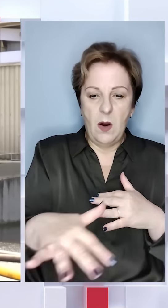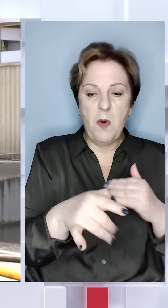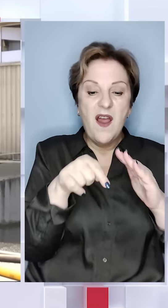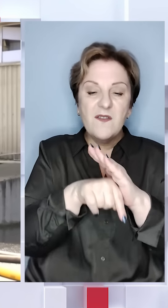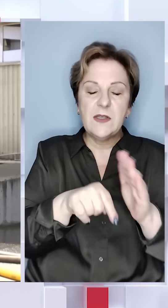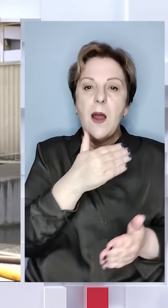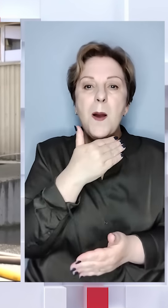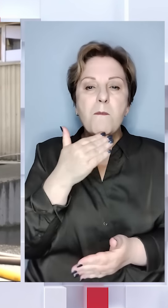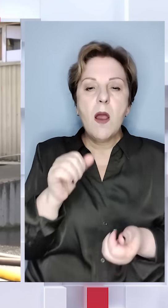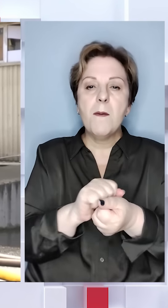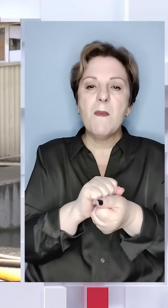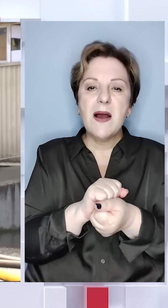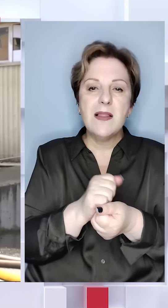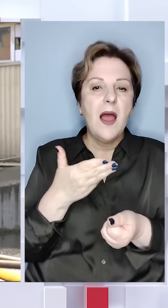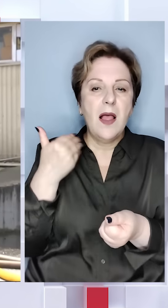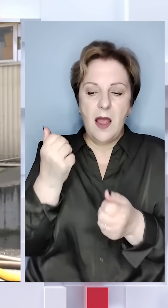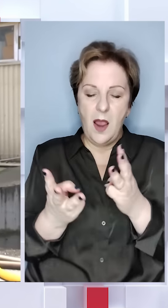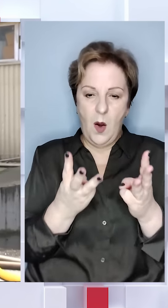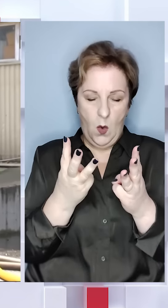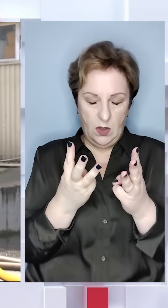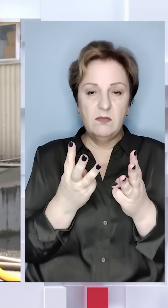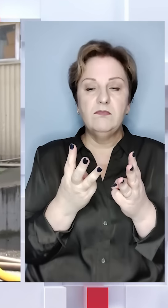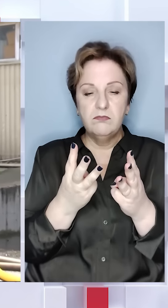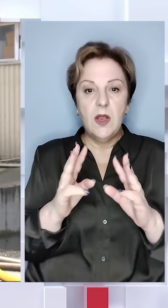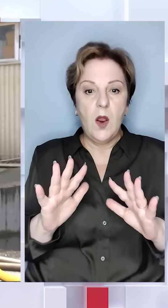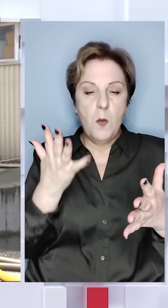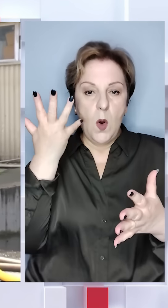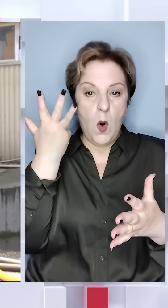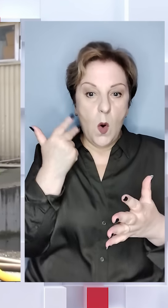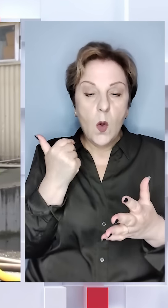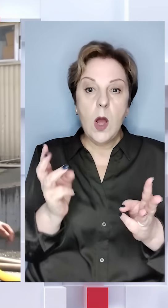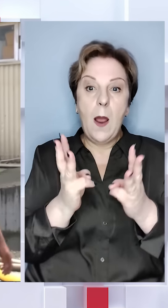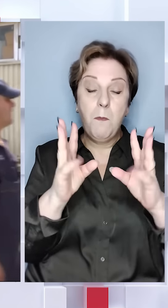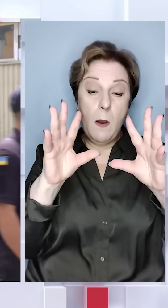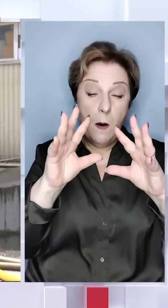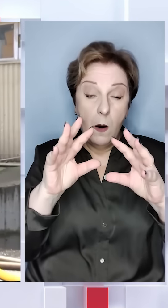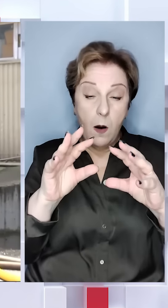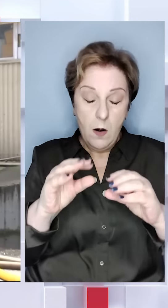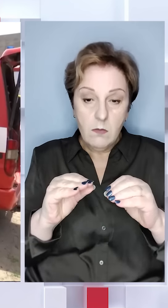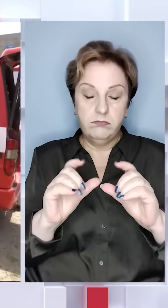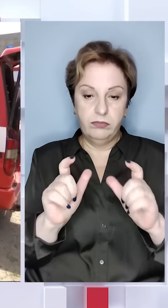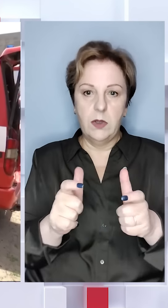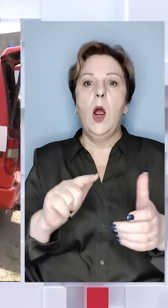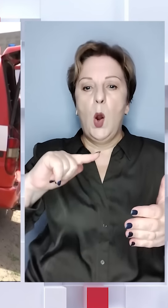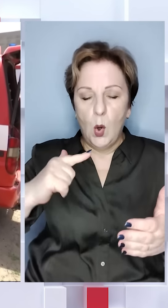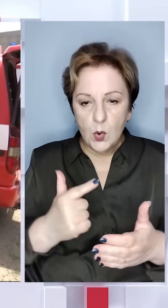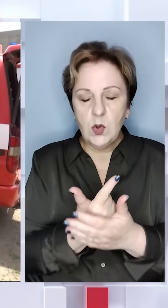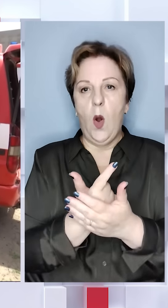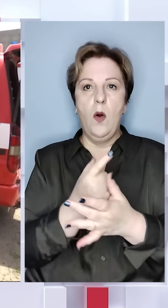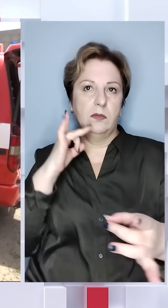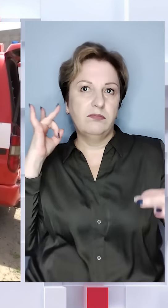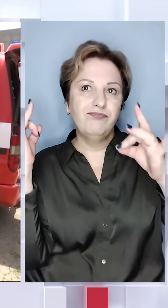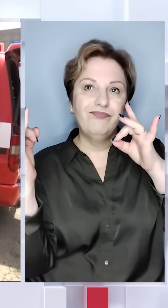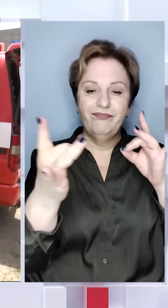всередині дуже багато матеріалу, який дуже легко горить. І в момент, коли вже пожежа була майже локалізована, знову сигнал